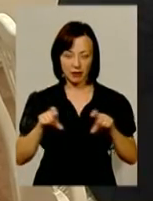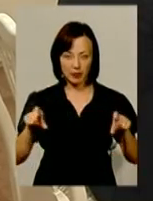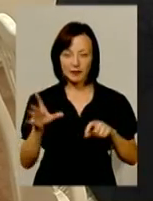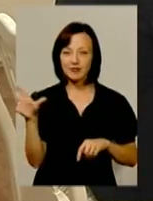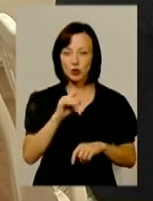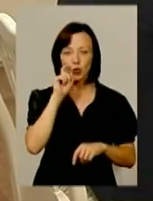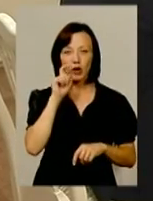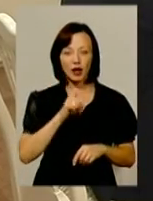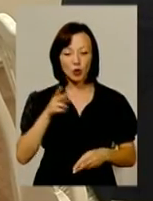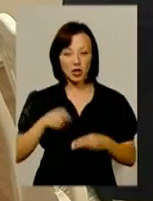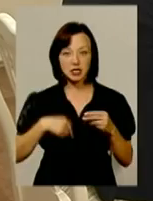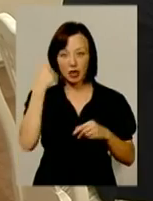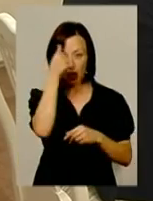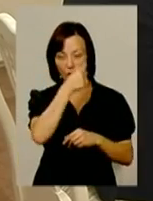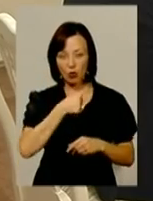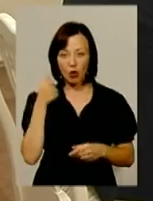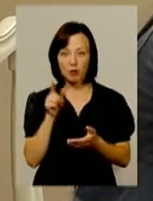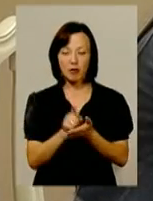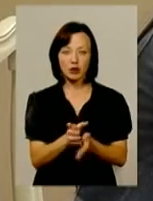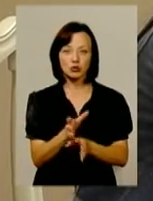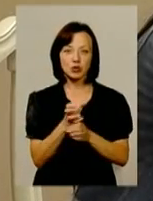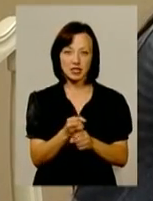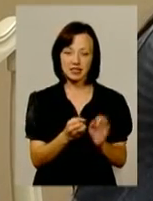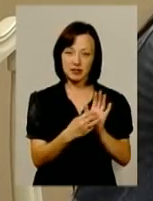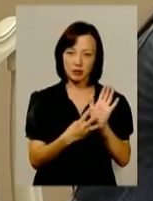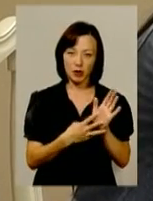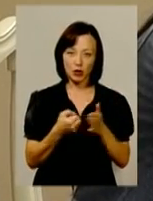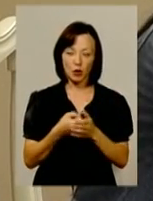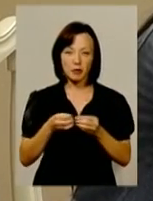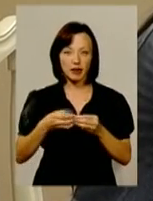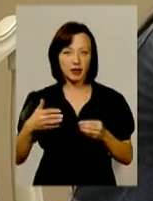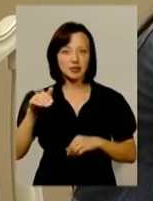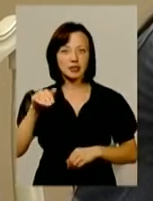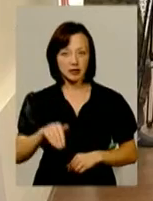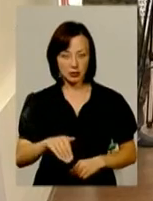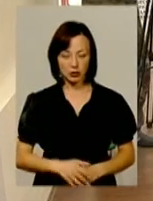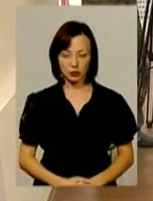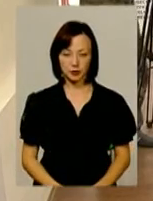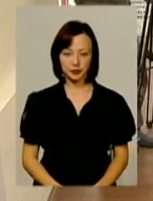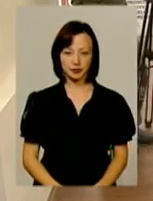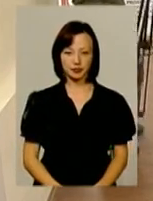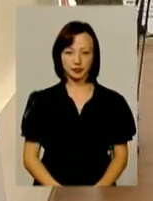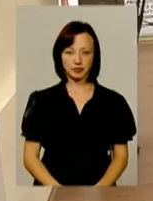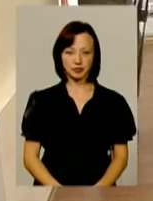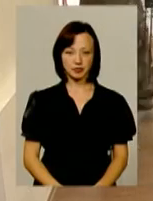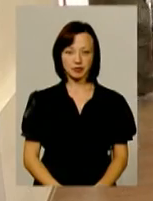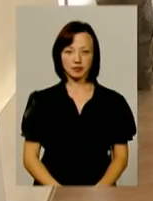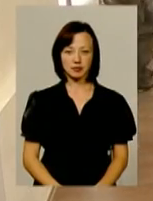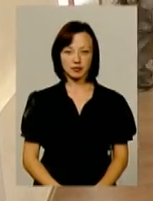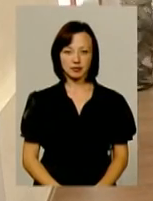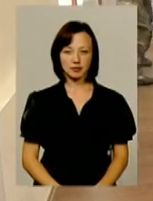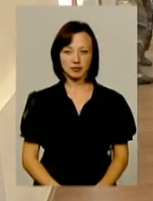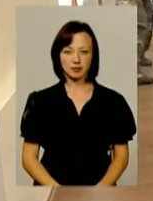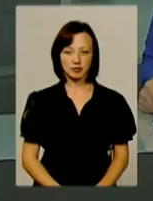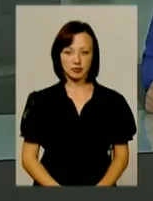усій Україні. До кінця року прокурорів мають скоротити з 18 до 15 тисяч. Анна Михайловська, Юрій Чорний для інформаційного